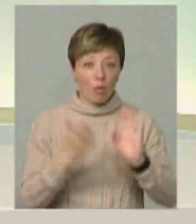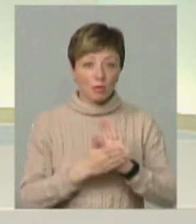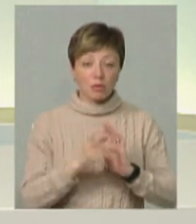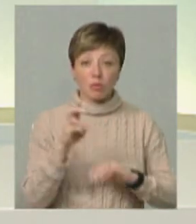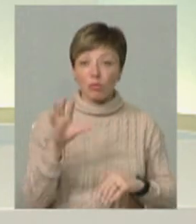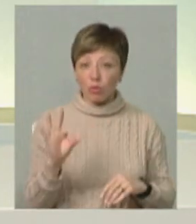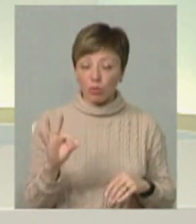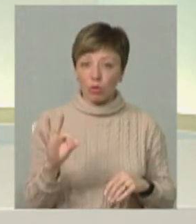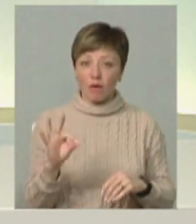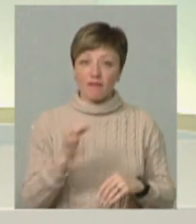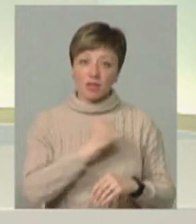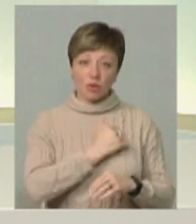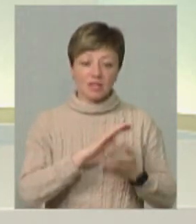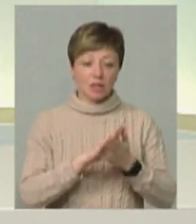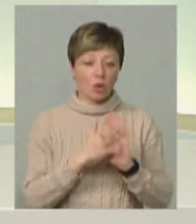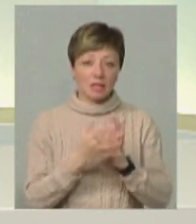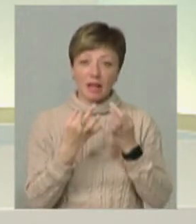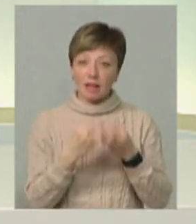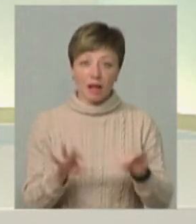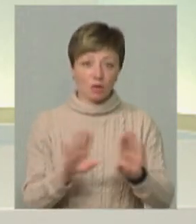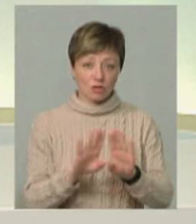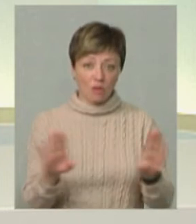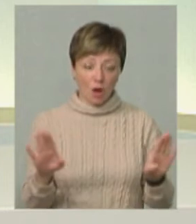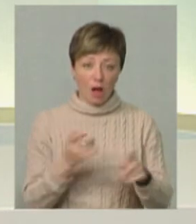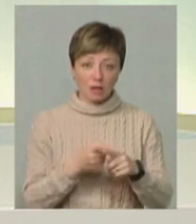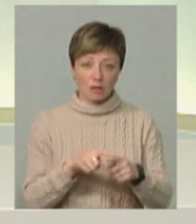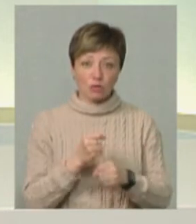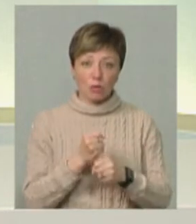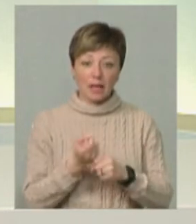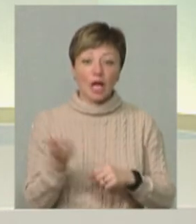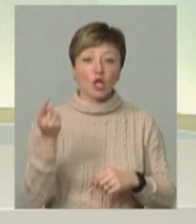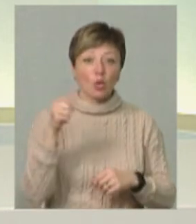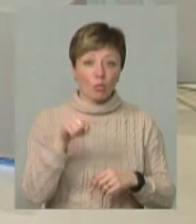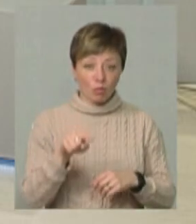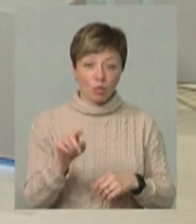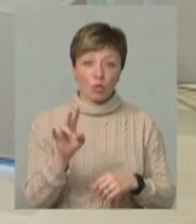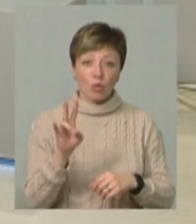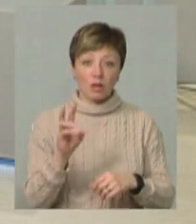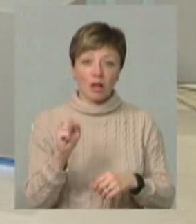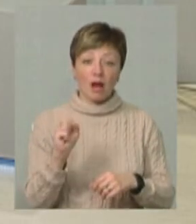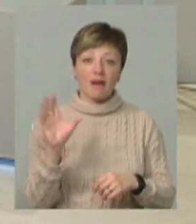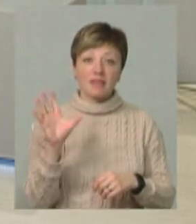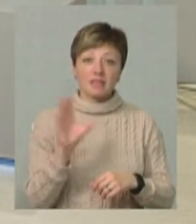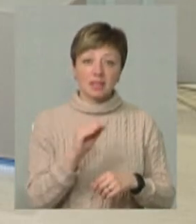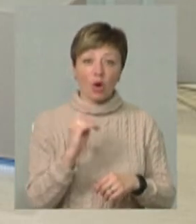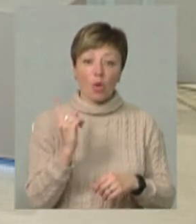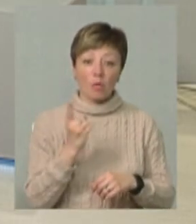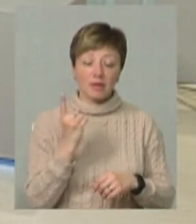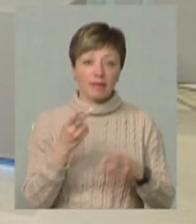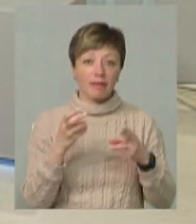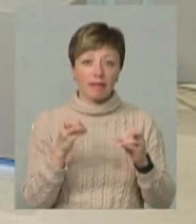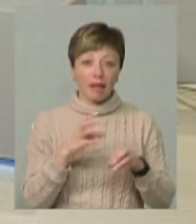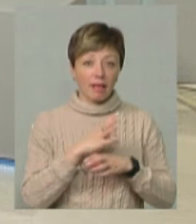військова ситуація не дозволяє цього зробити. І тому на всіх областях, де не